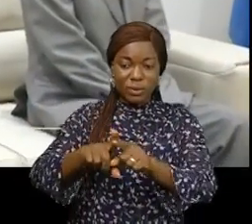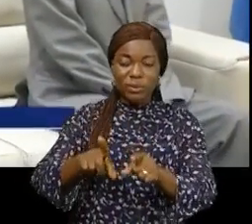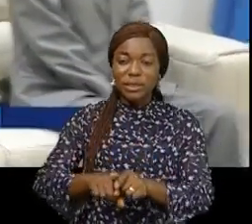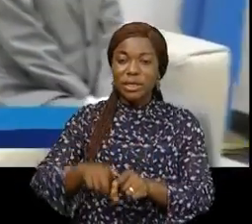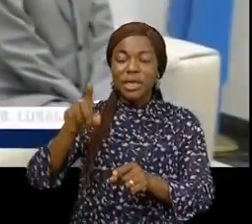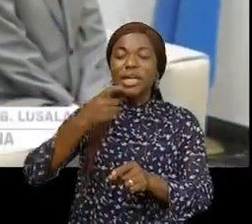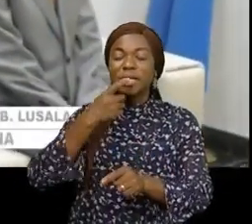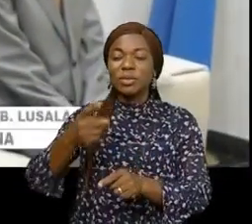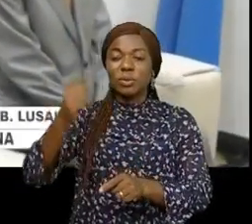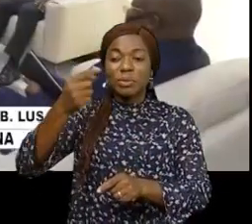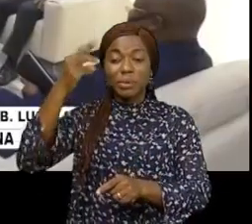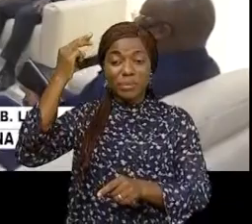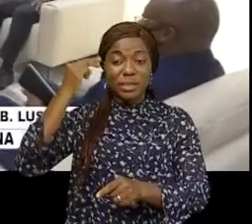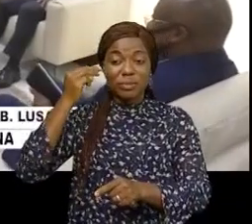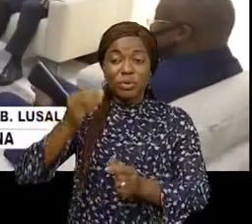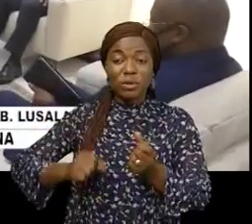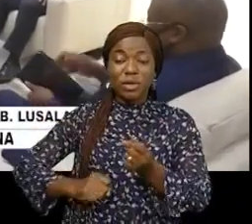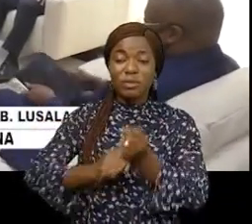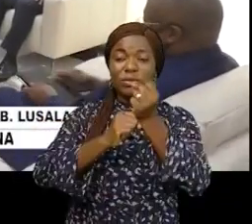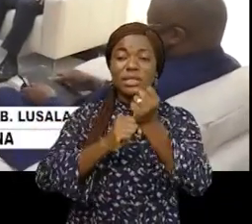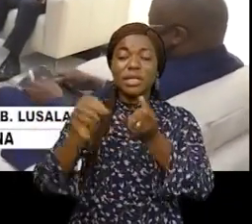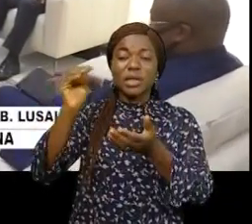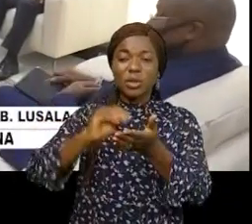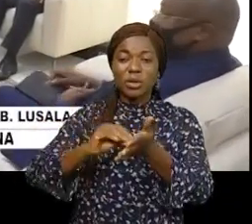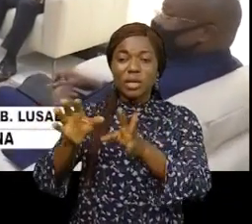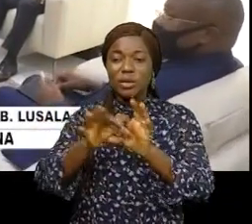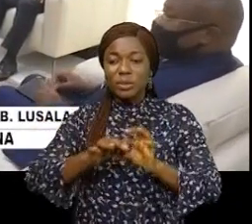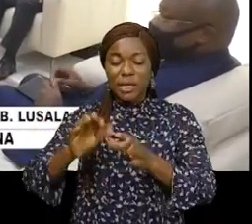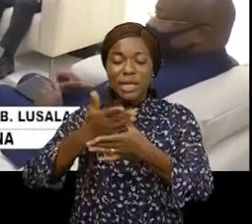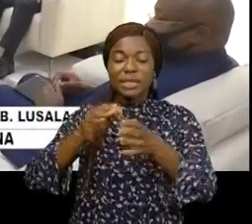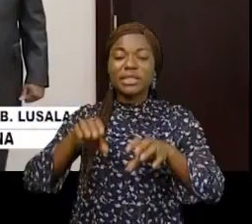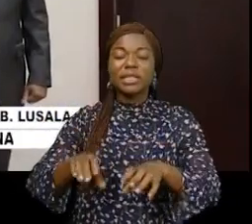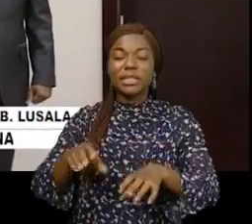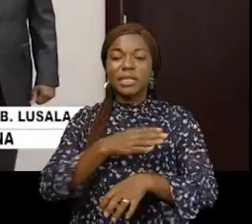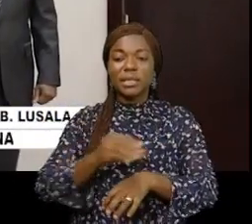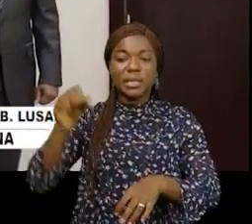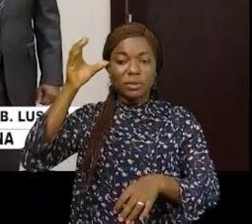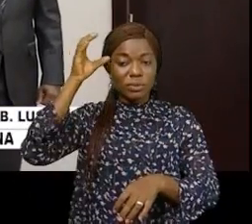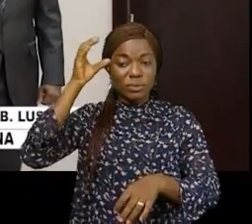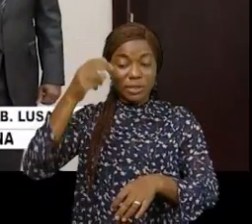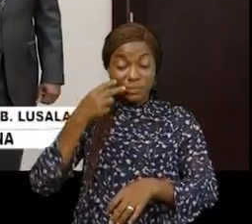Premier ministre en tant renforcé davantage les relations bilatérales entre Kinshasa et Séoul.